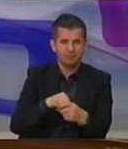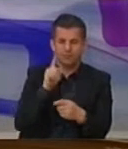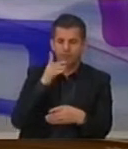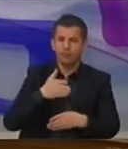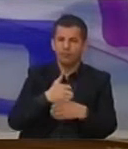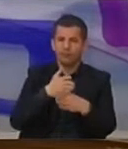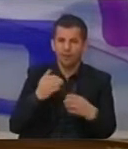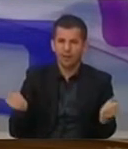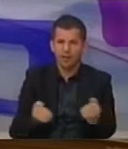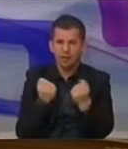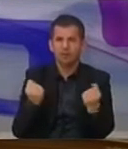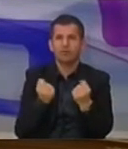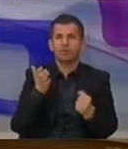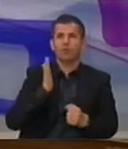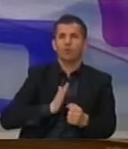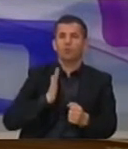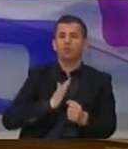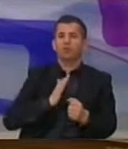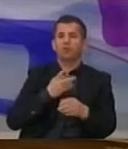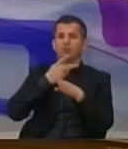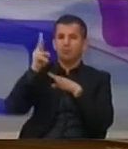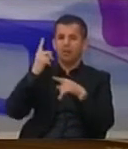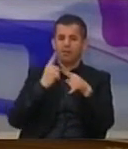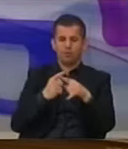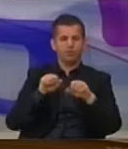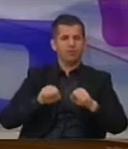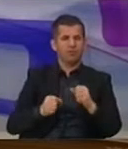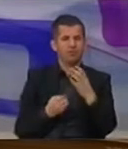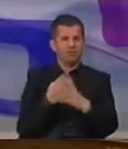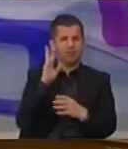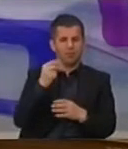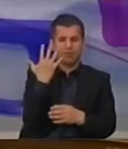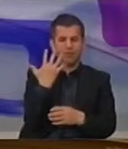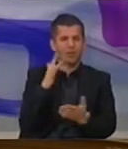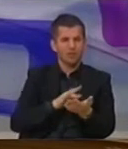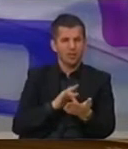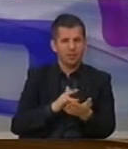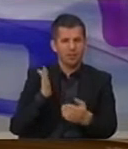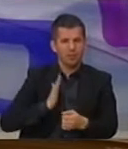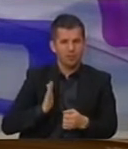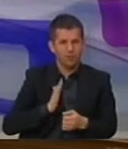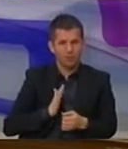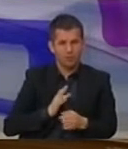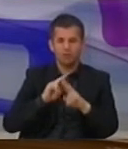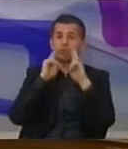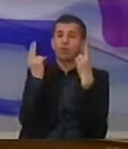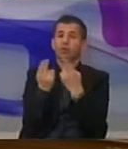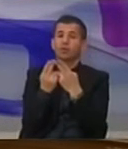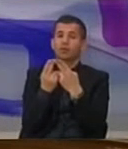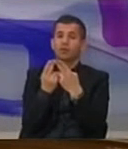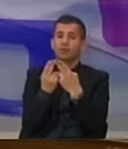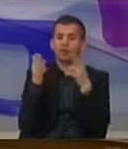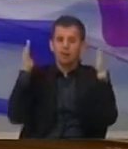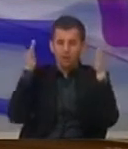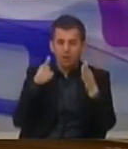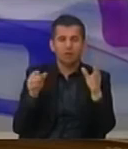aktivitetet në ndryshme kulturore në diasfor, qeveria do të themelej s'faku 5 cendrat kulturës Kosovës në vendet në ndryshme të botës, me fokus